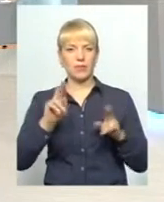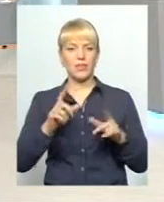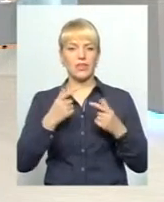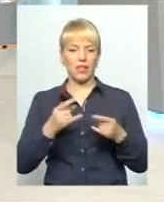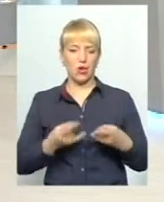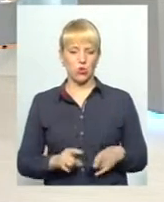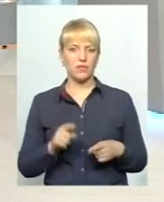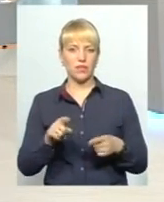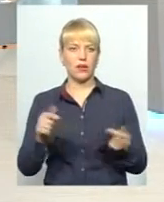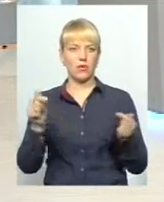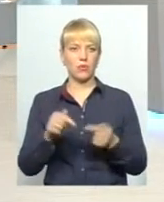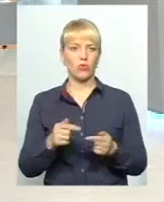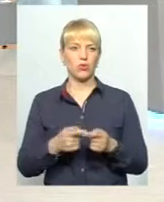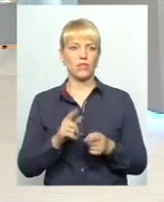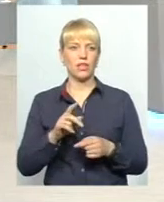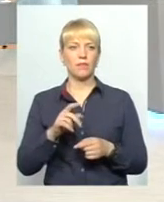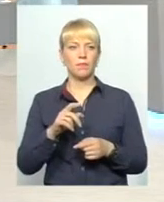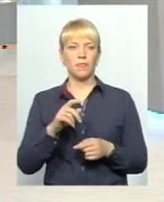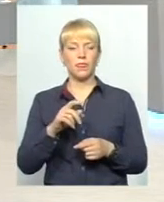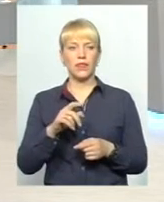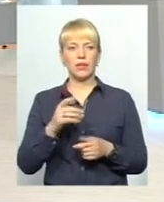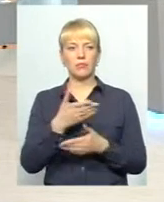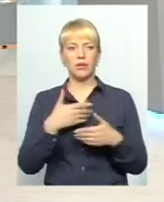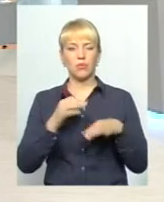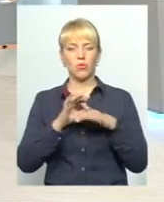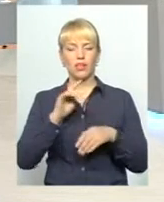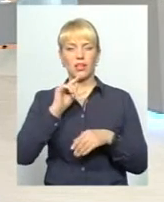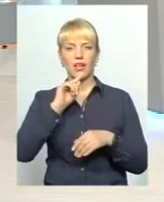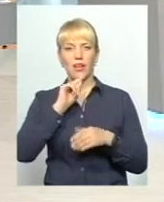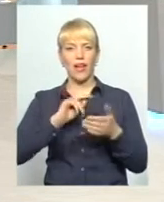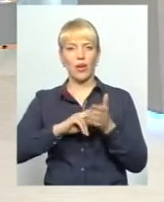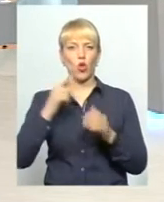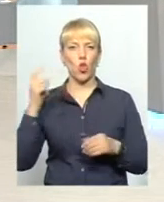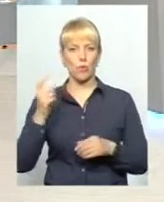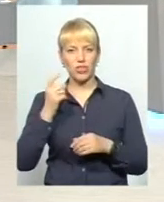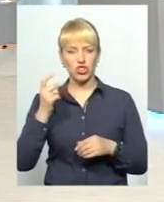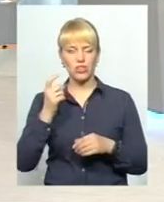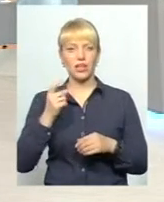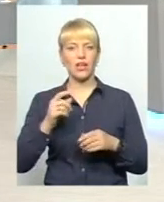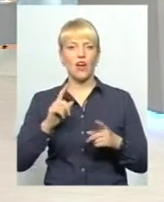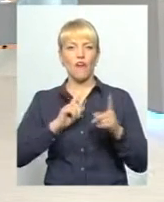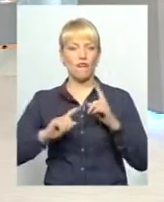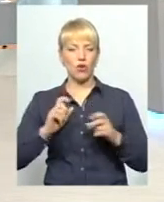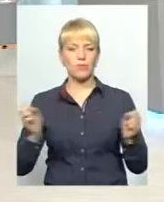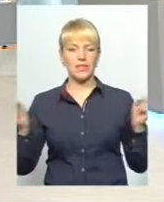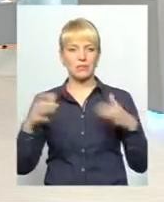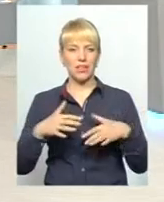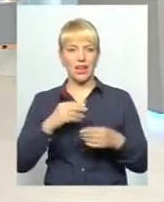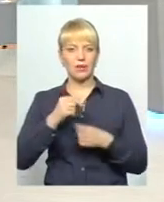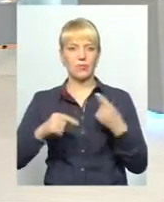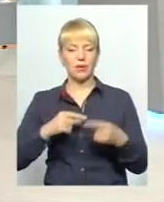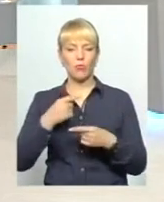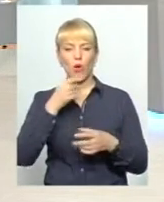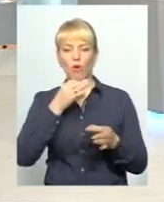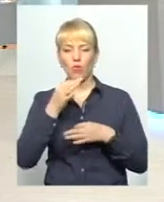пригодився. Ви знаєте, вчора в місті Натішино провели економічний форум, ми збирали підприємців, говорили з ними, говорили, радилися,